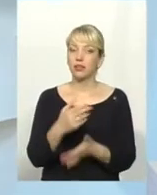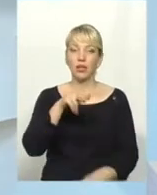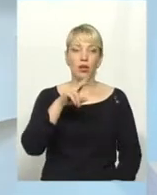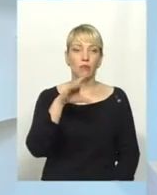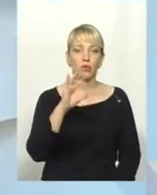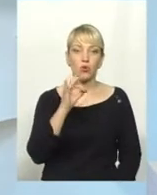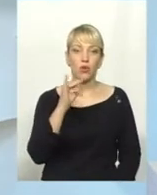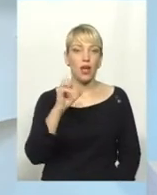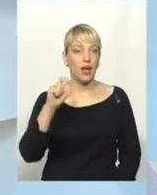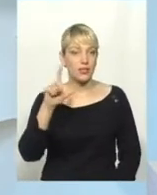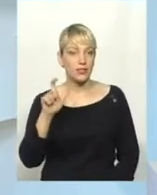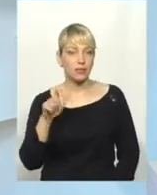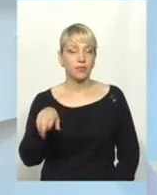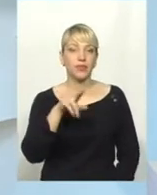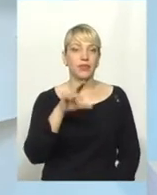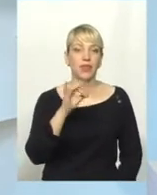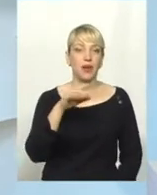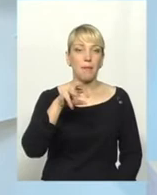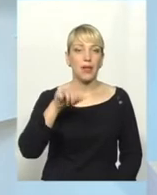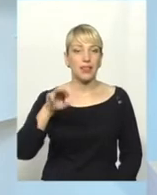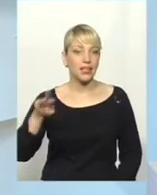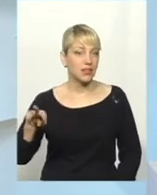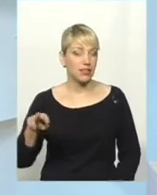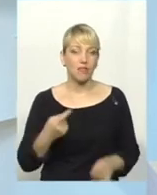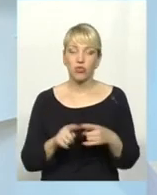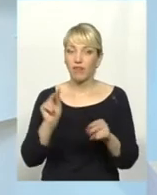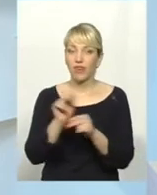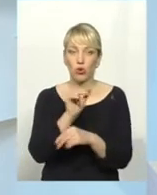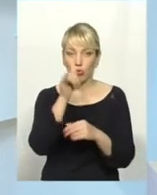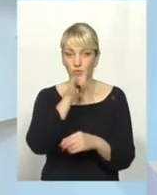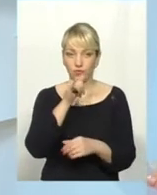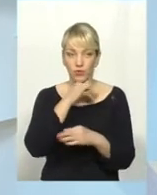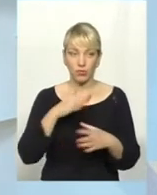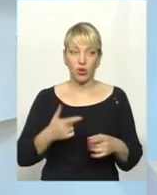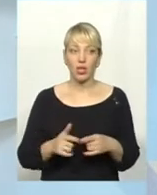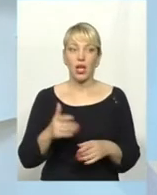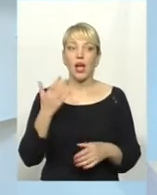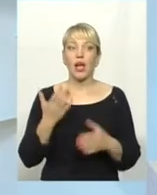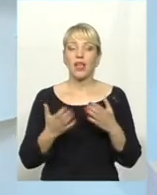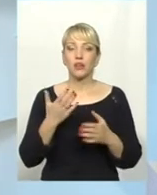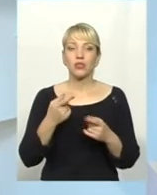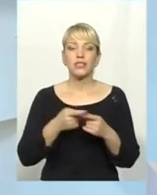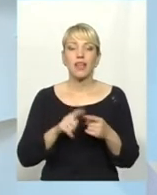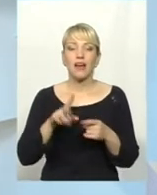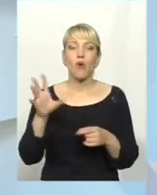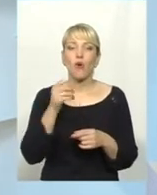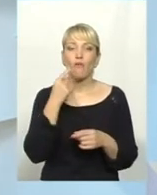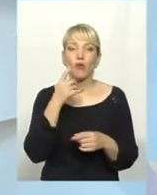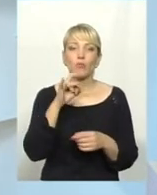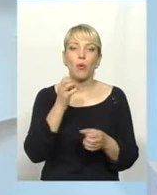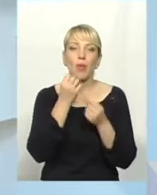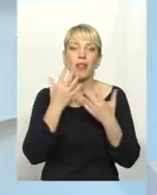дерматит, ми не вилікуємо, там засігаємо клінічного благополуччя. Що ми візьмемо інші галузі, ну, гіпертонія,